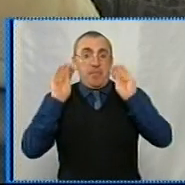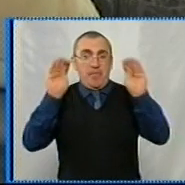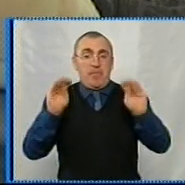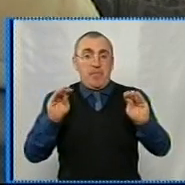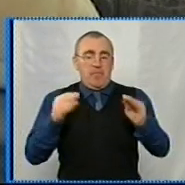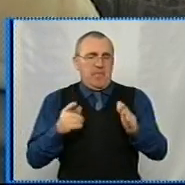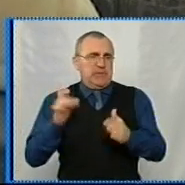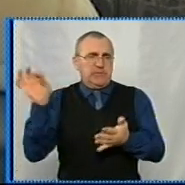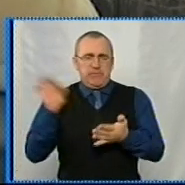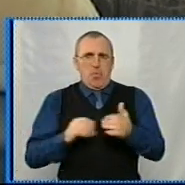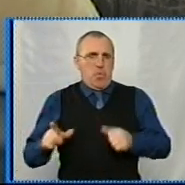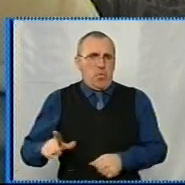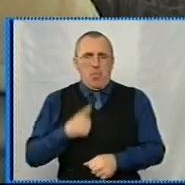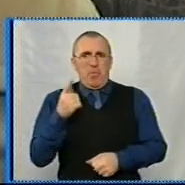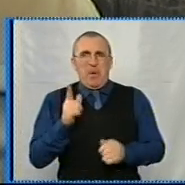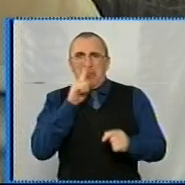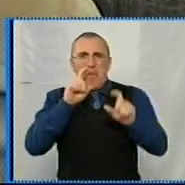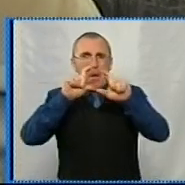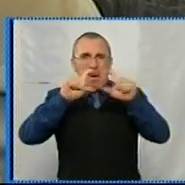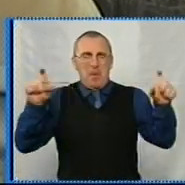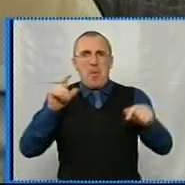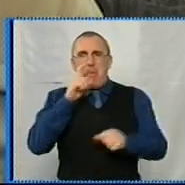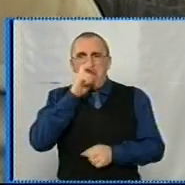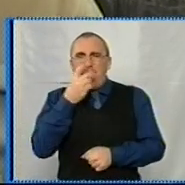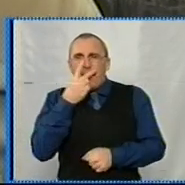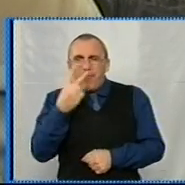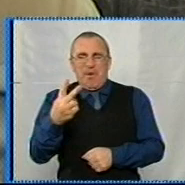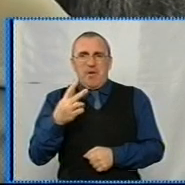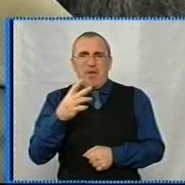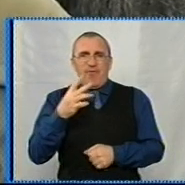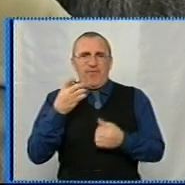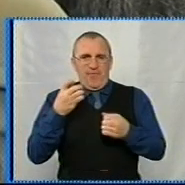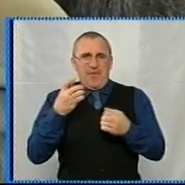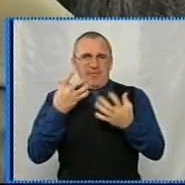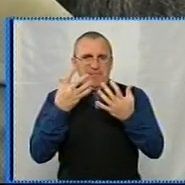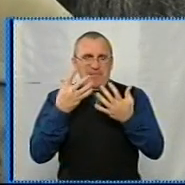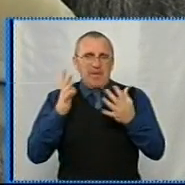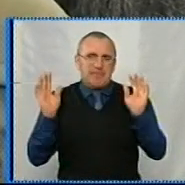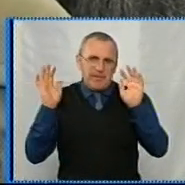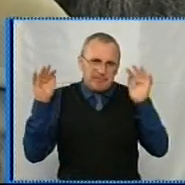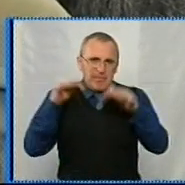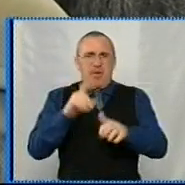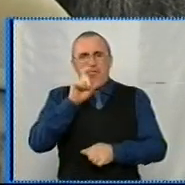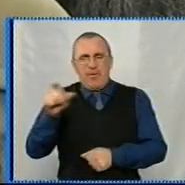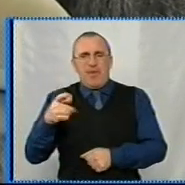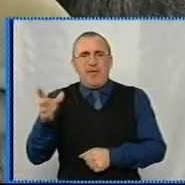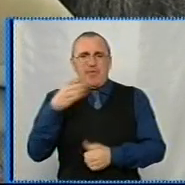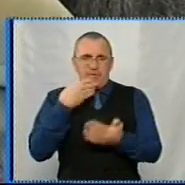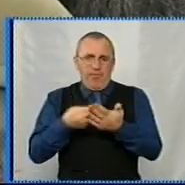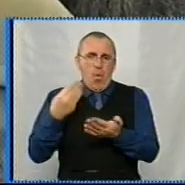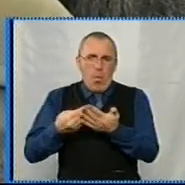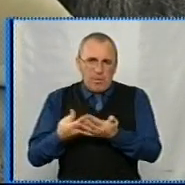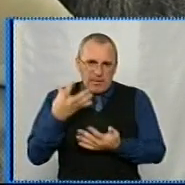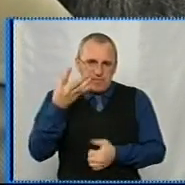мене викликали зразу обурення, тому що вони маленькі були, їх погано видно, особливо в нічний час з дороги. Збиралися всі там. Я в тому часі дав свої кошти,